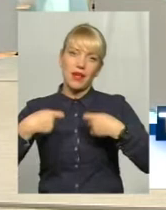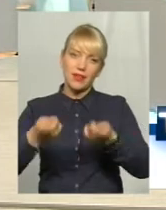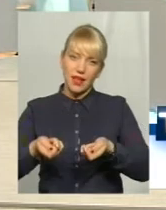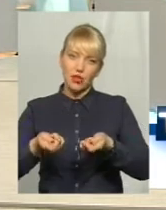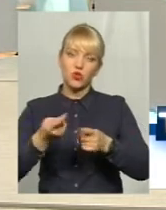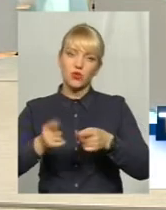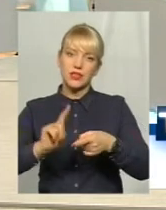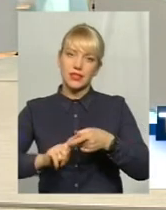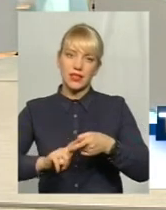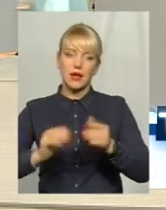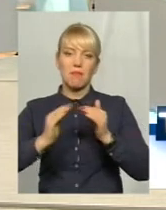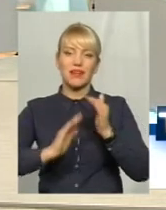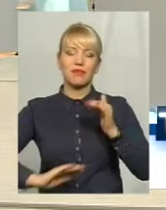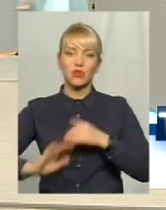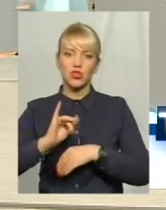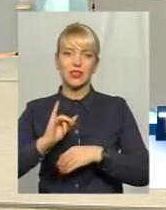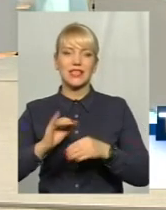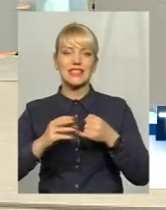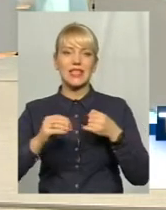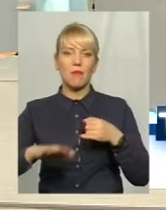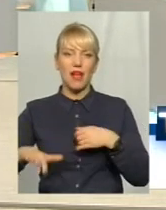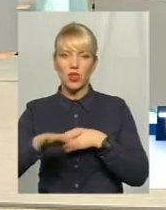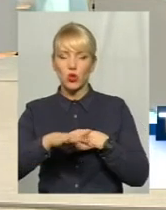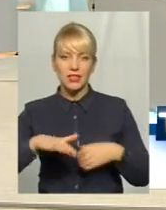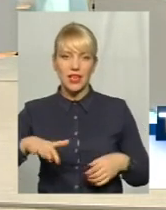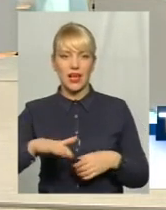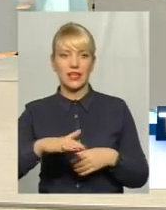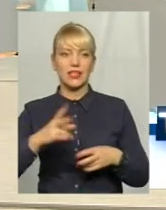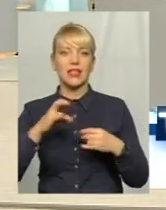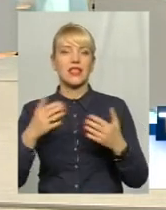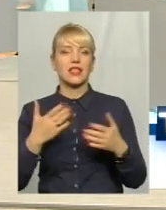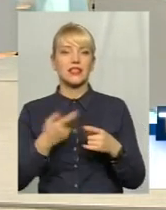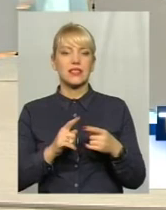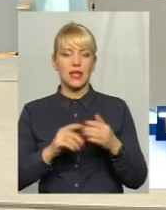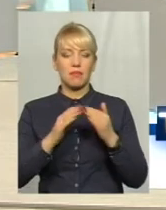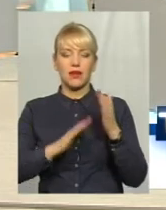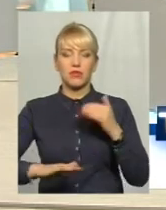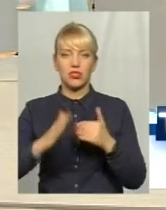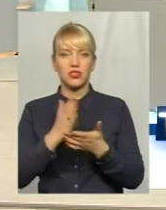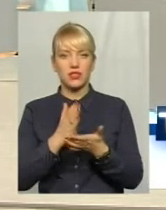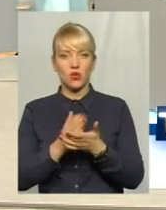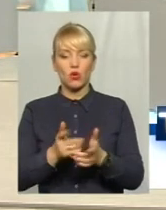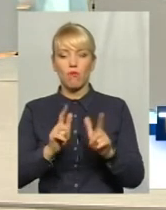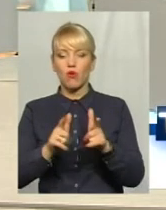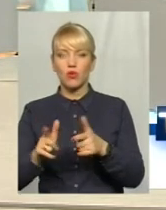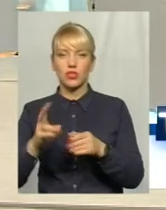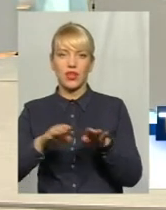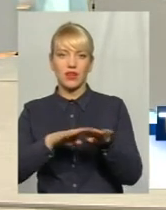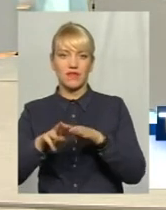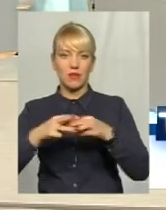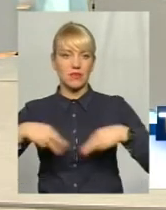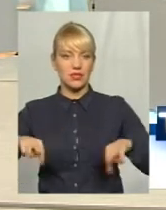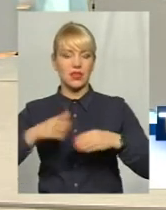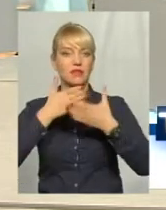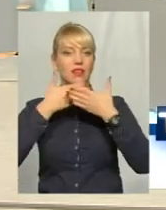приміщень і земельної ділянки, на яких ці приміщення знаходяться, погодження на рівні Міністерства